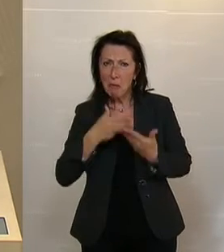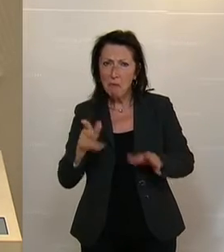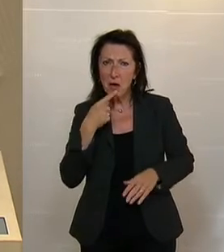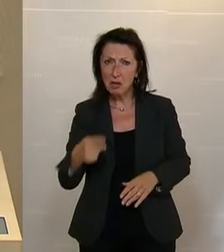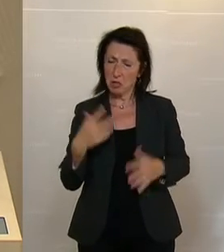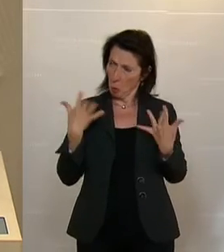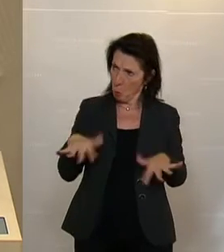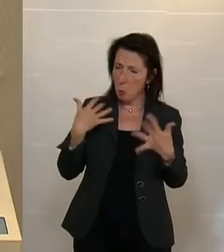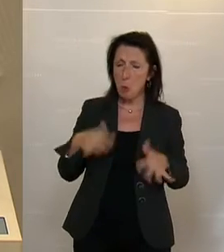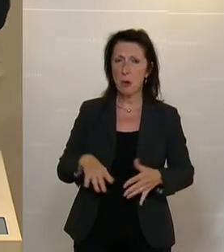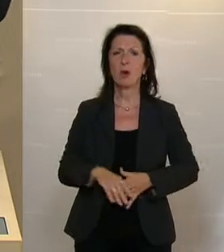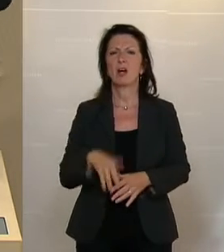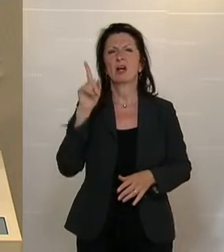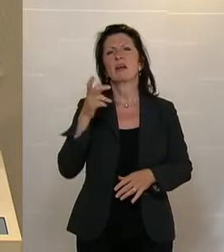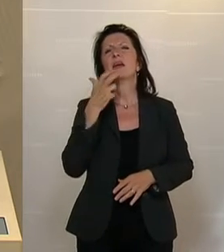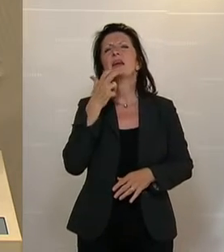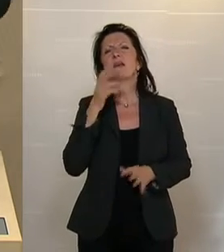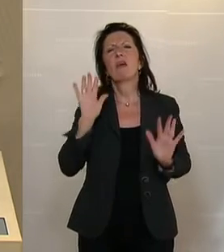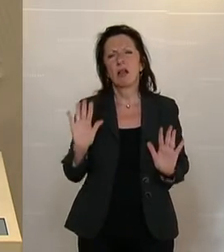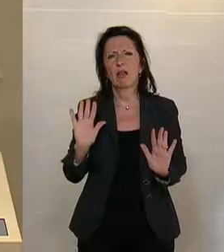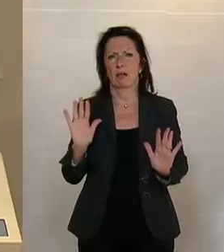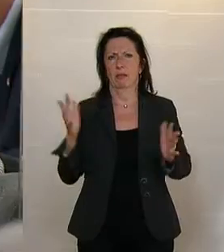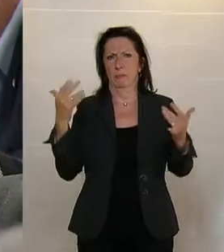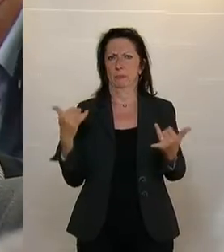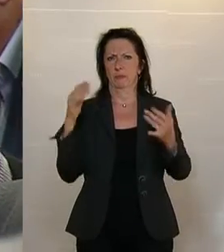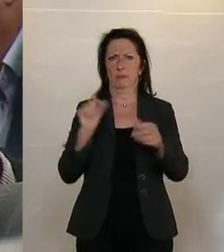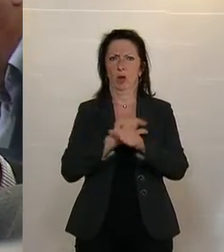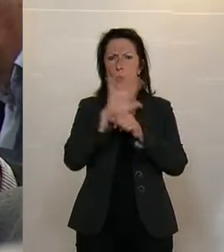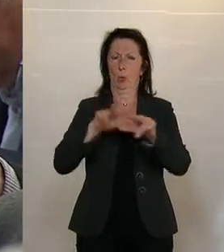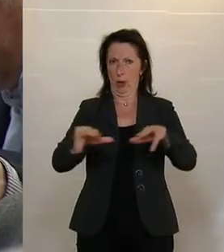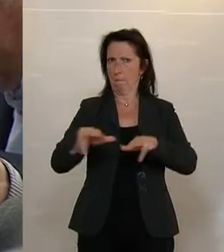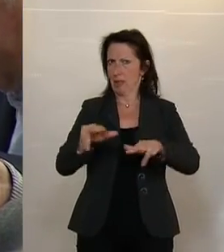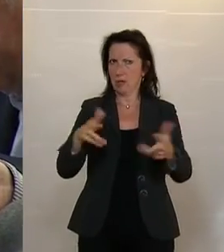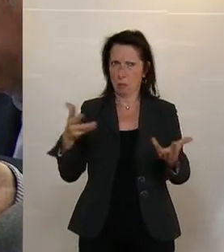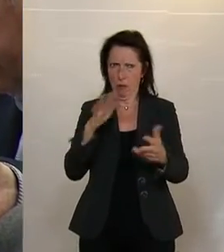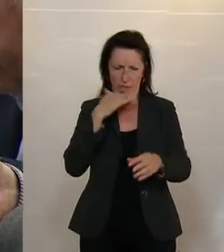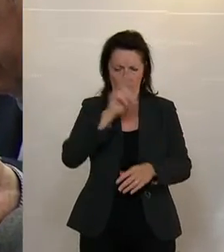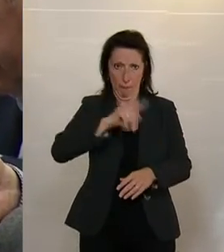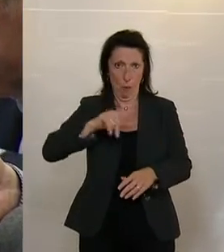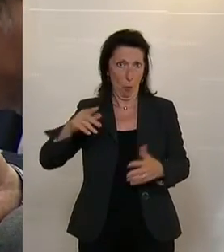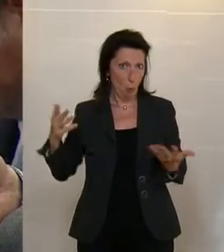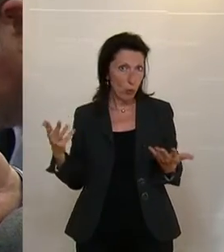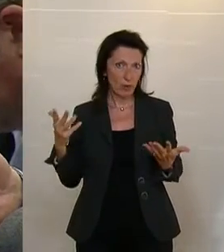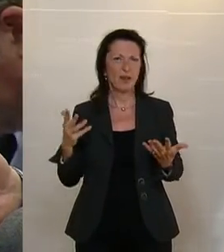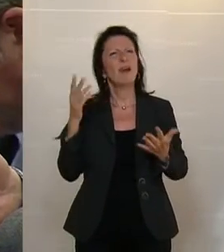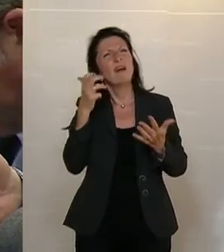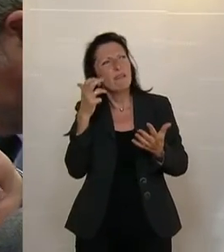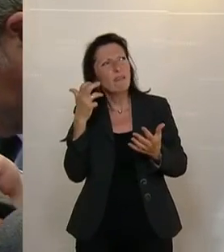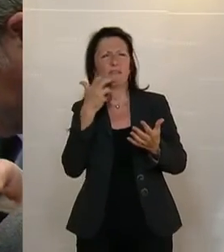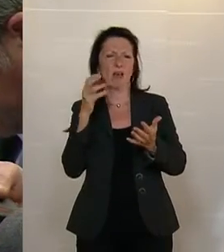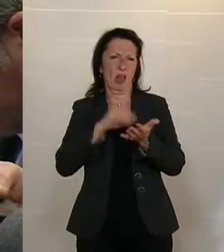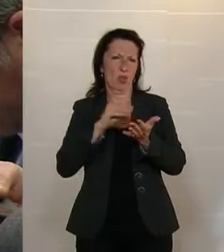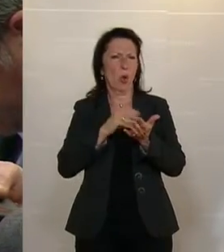sehr intensiv jetzt. Ich möchte nur grundsätzlich, wenn wir die Devaten hier im Corona-Management ja jetzt viele Monate schon führen, ein paar Dinge noch klarstellen.